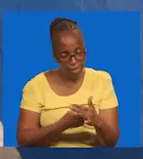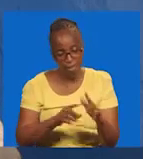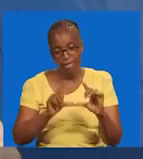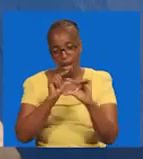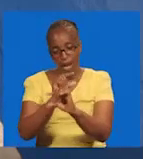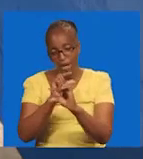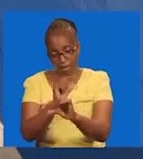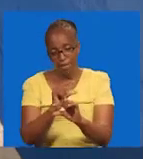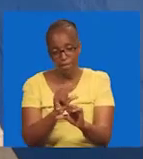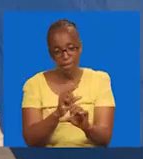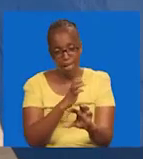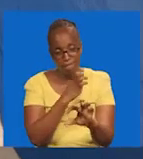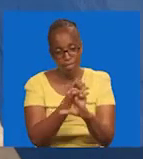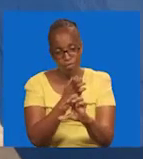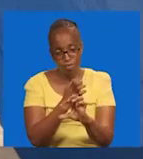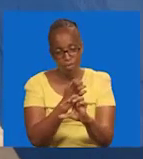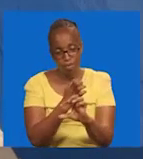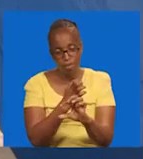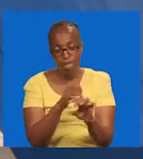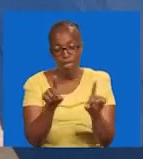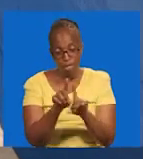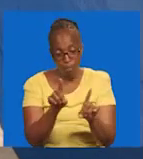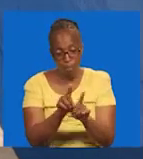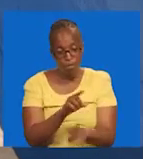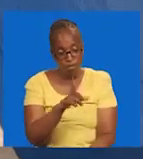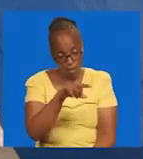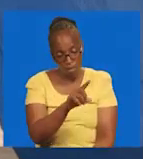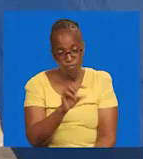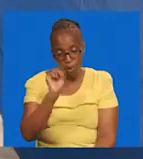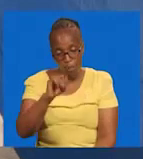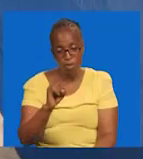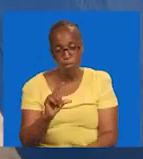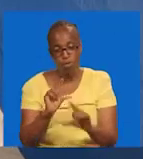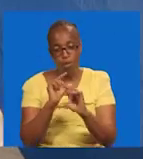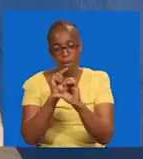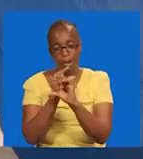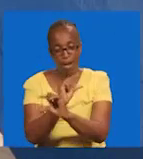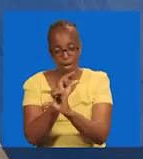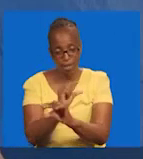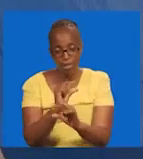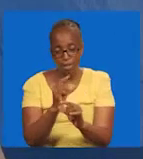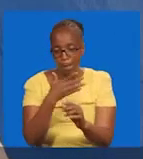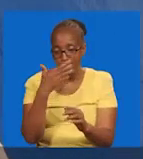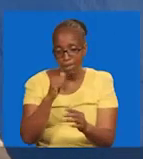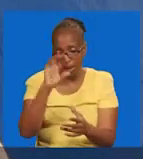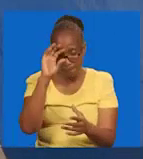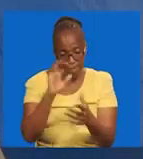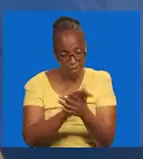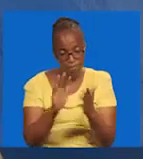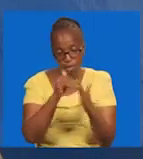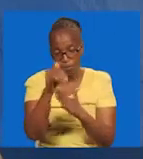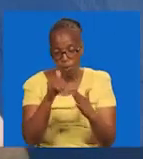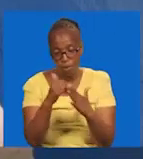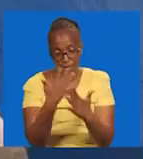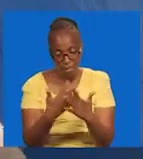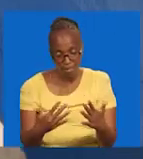hakuweza na kuzuliwa. Yani na lile njiwe. Na yote yule ata wewe ya utaweza na kuzuliwa. Amini ya yote.